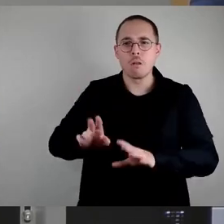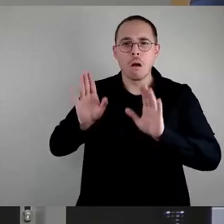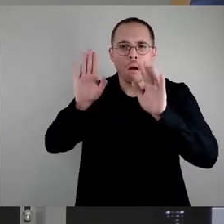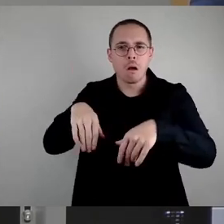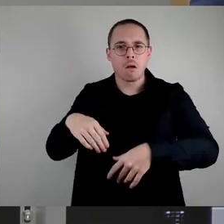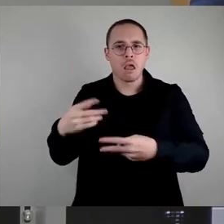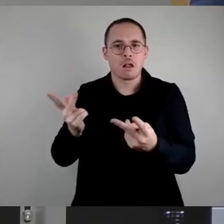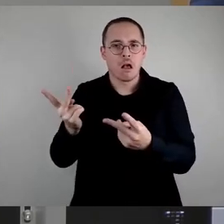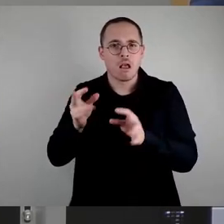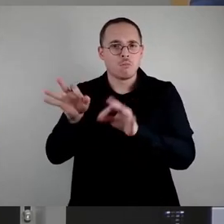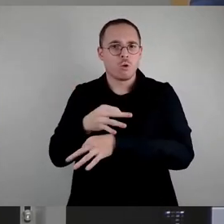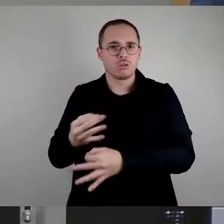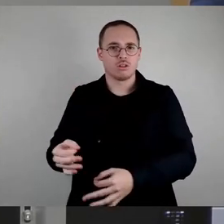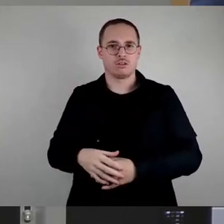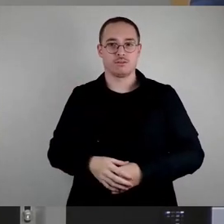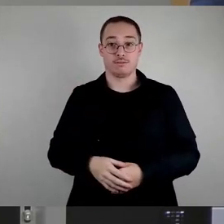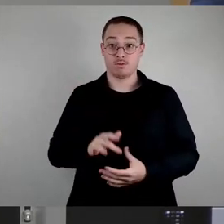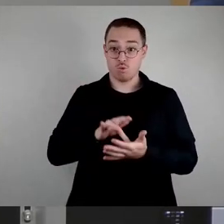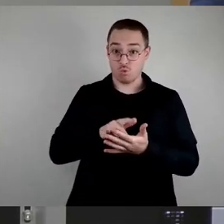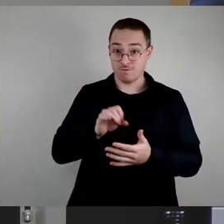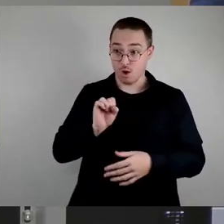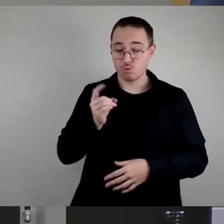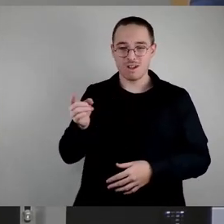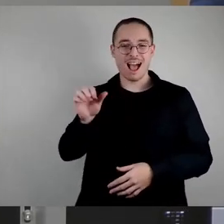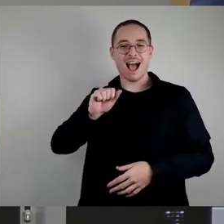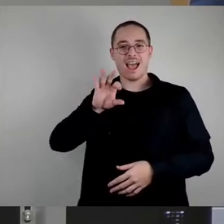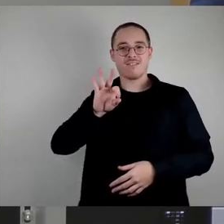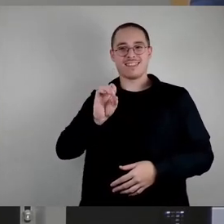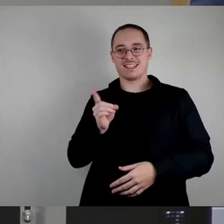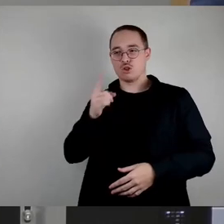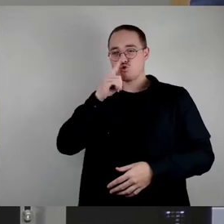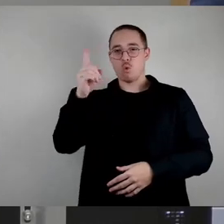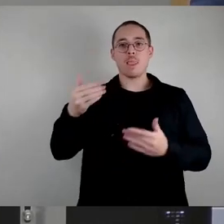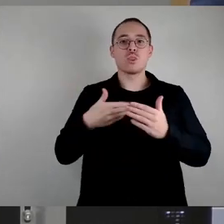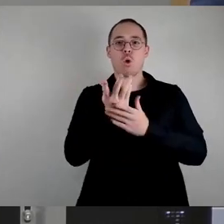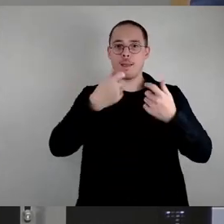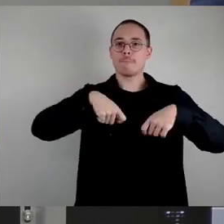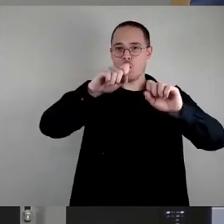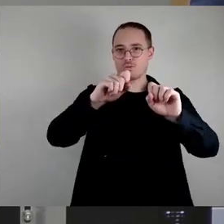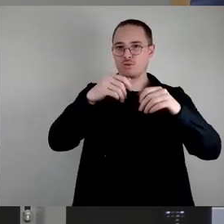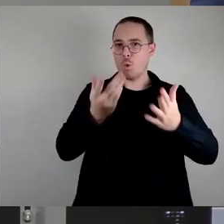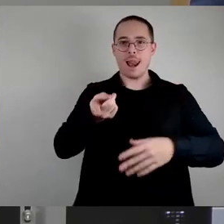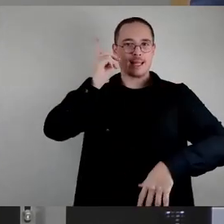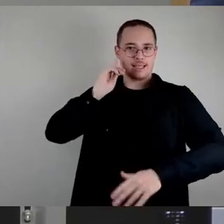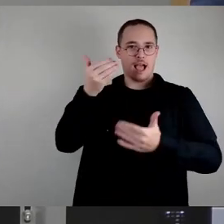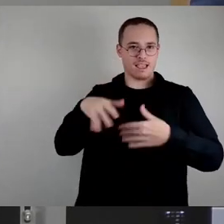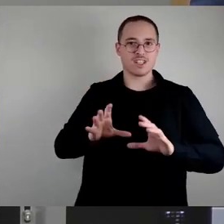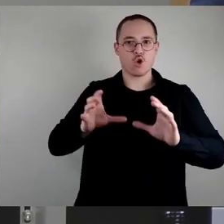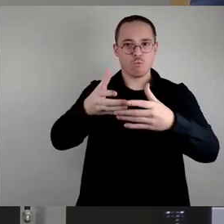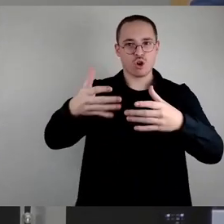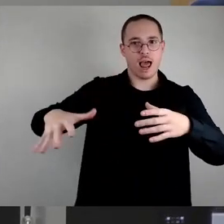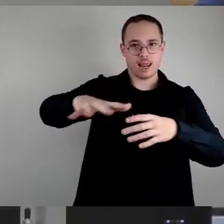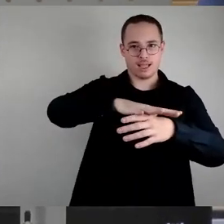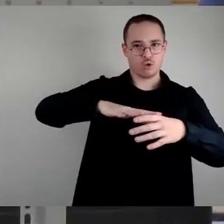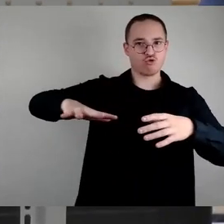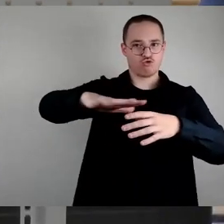daran, weil Sie natürlich nur die Neubauten im Blick haben, die wir in den letzten Jahren neu errichtet haben auf kommunalen Grundstücken. Was Sie aber vollkommen ignorieren, sind